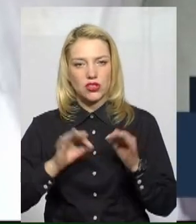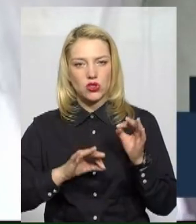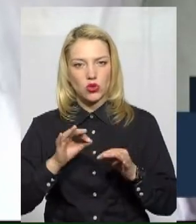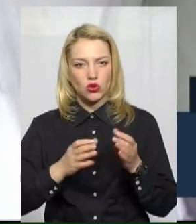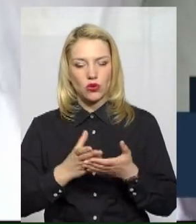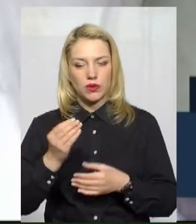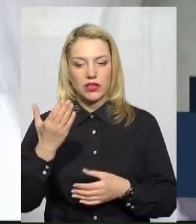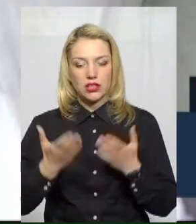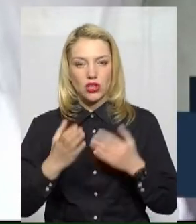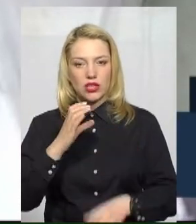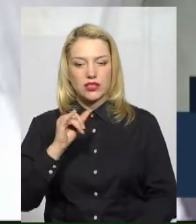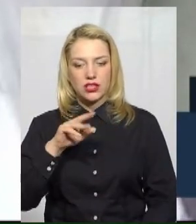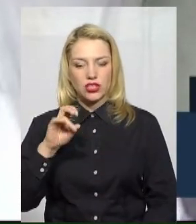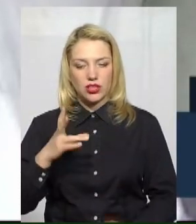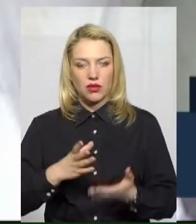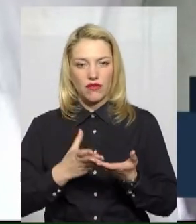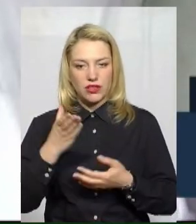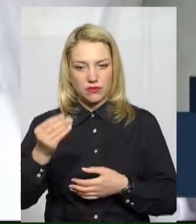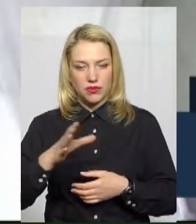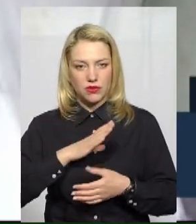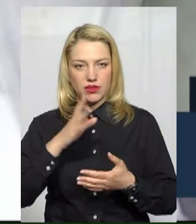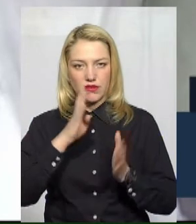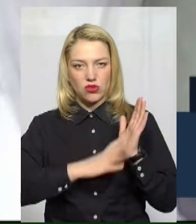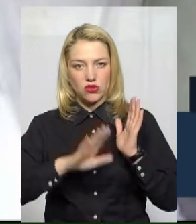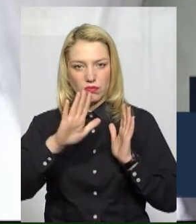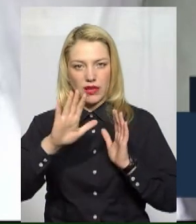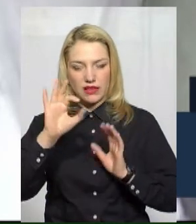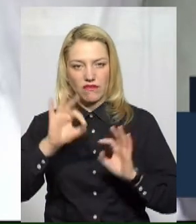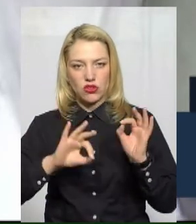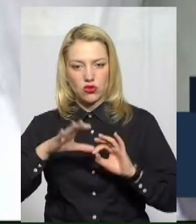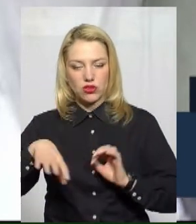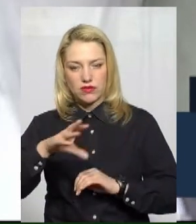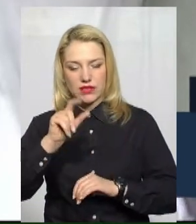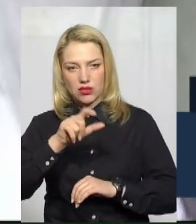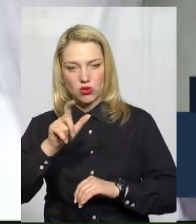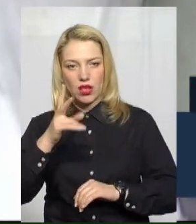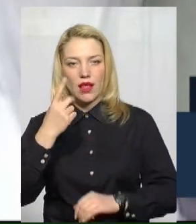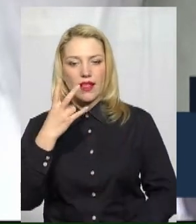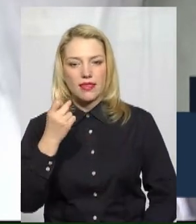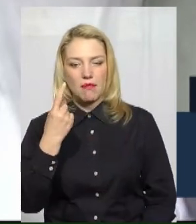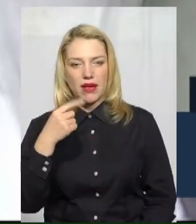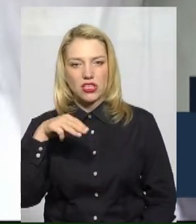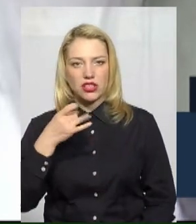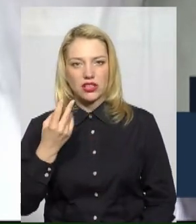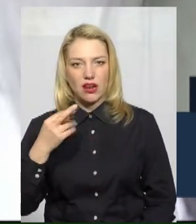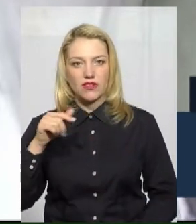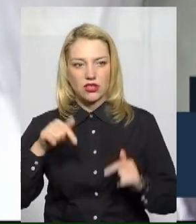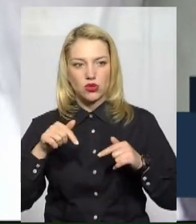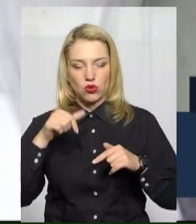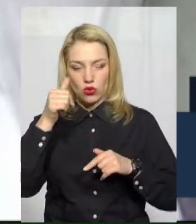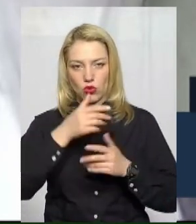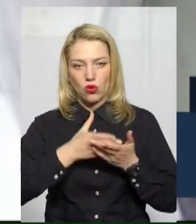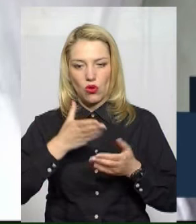оплата складала 95%, то на перше травня поточного року оплата зменшилась на